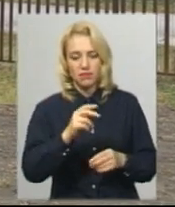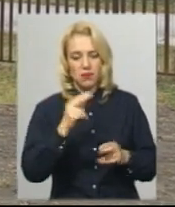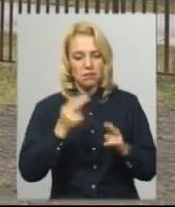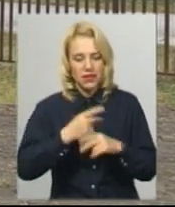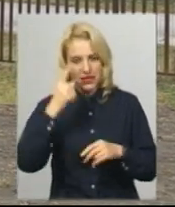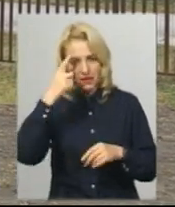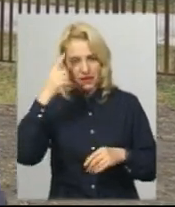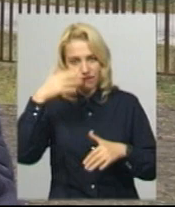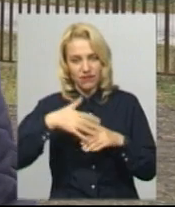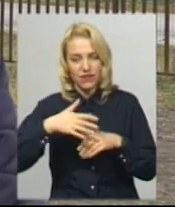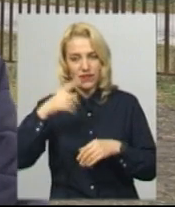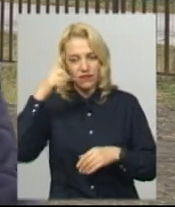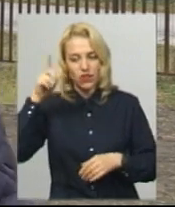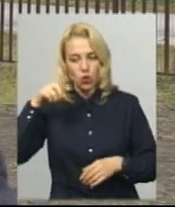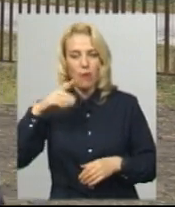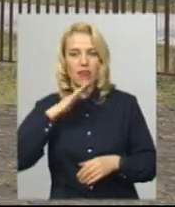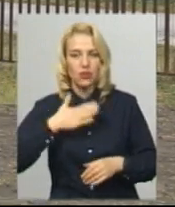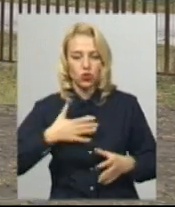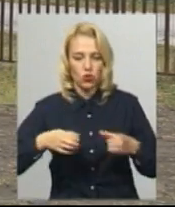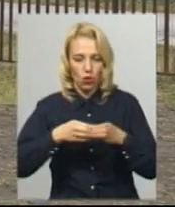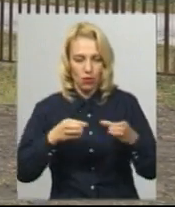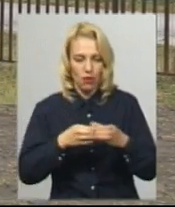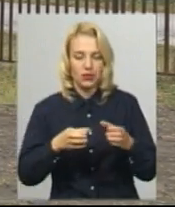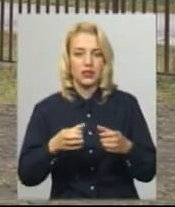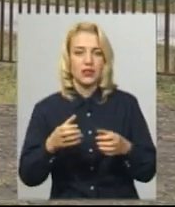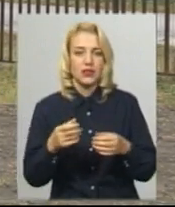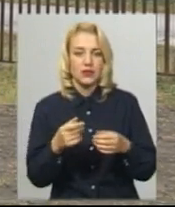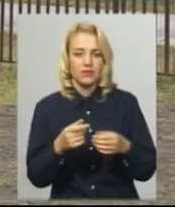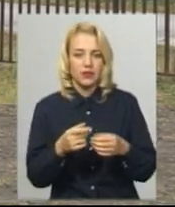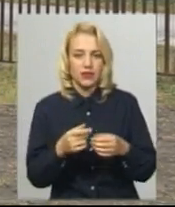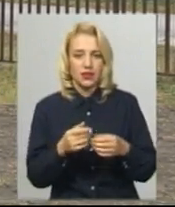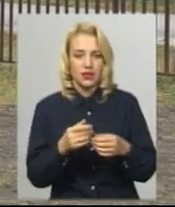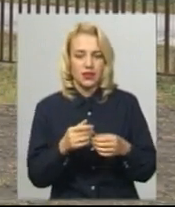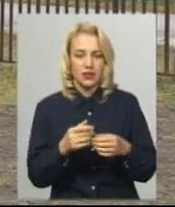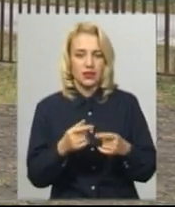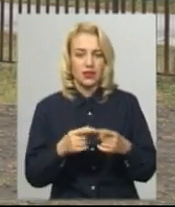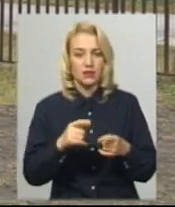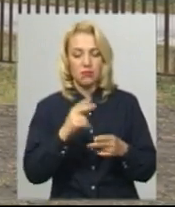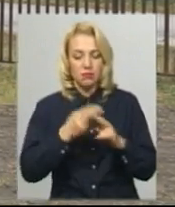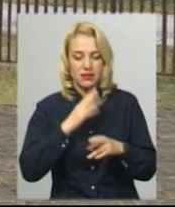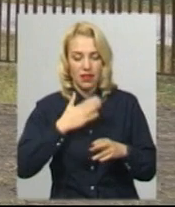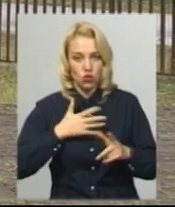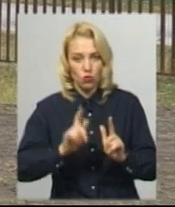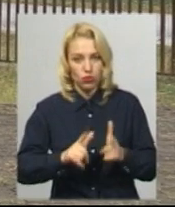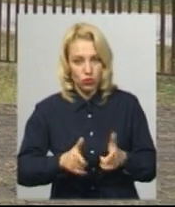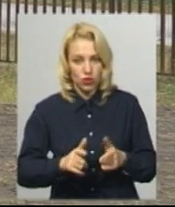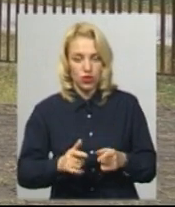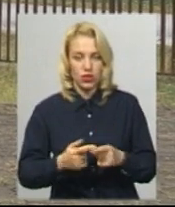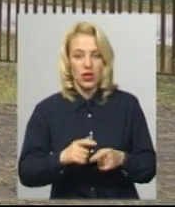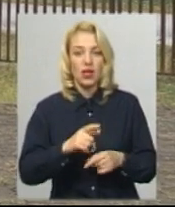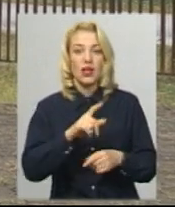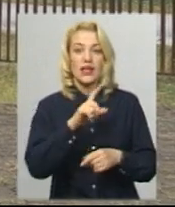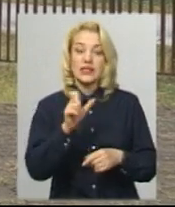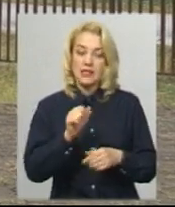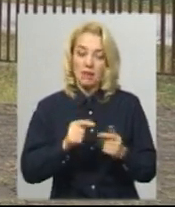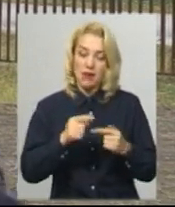хоч я сказав, що з 1 січня 2019 року землі будуть належати громаді, і буде розпоряджуватися громада, без нашого погодження, хоч вона і за межами на самому пункту,